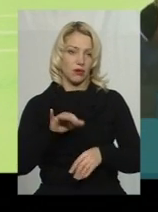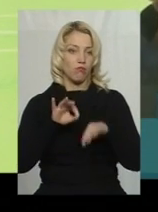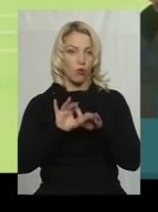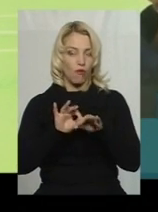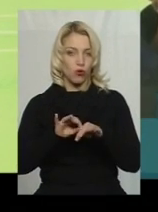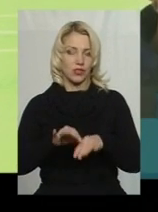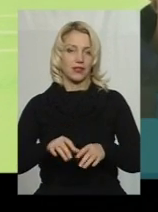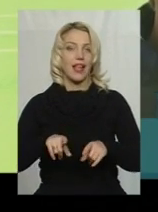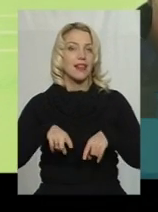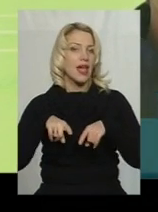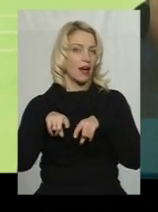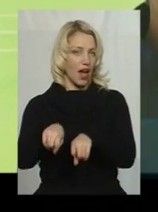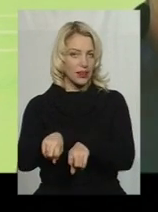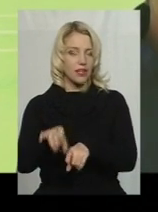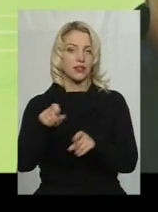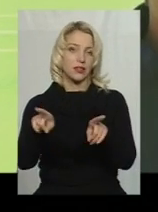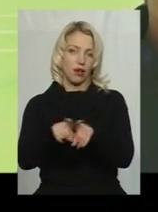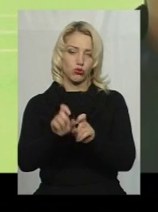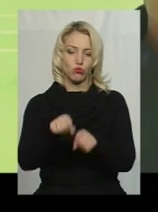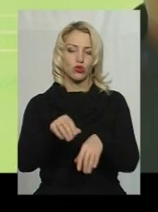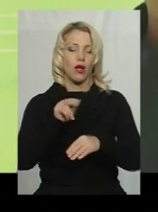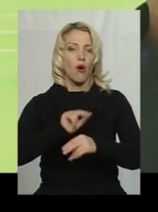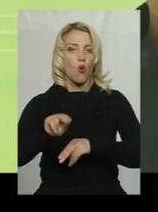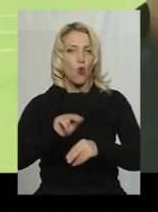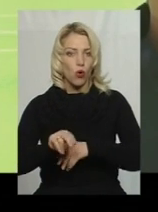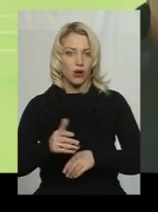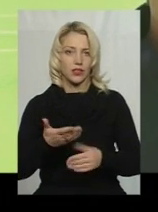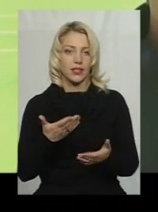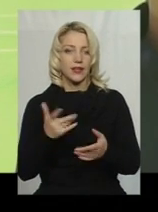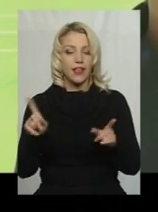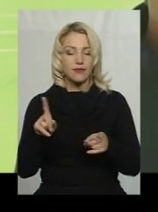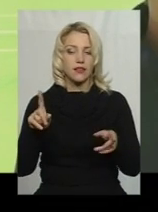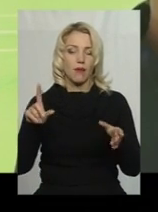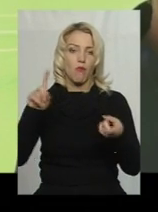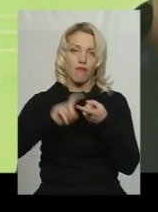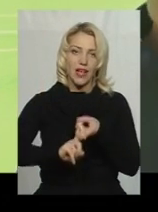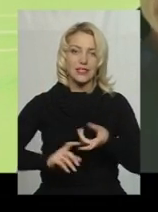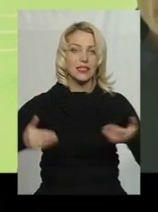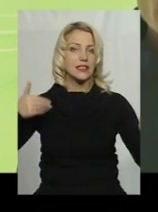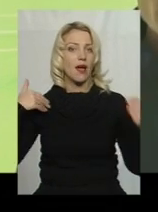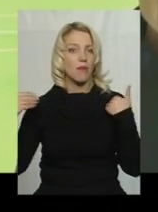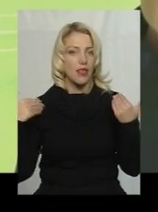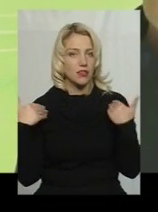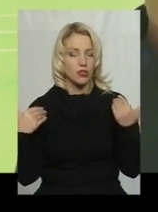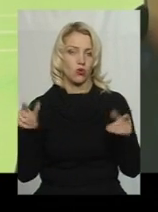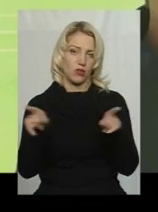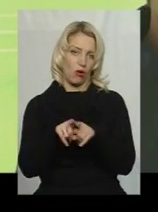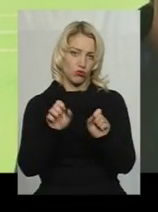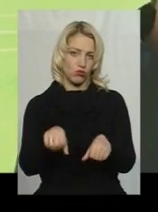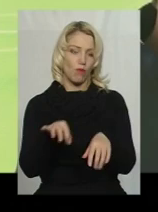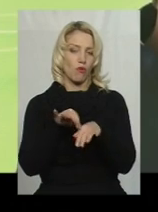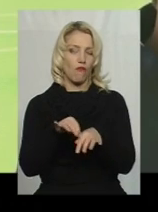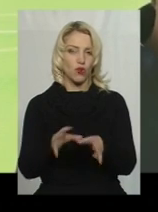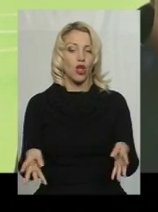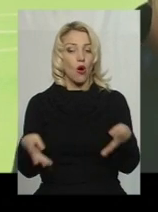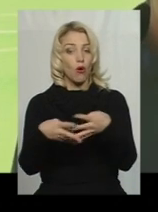легкої атлетики, тут можна проводити і уроки, які пов'язані з гімнастикою, тут можна і проводити уроки, які будуть